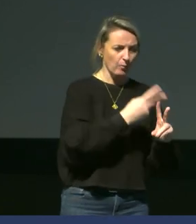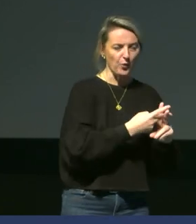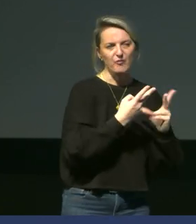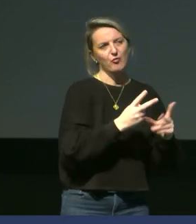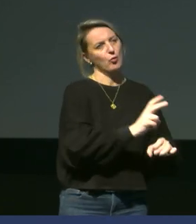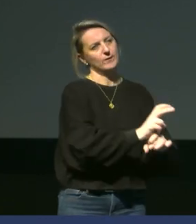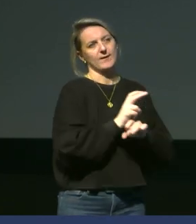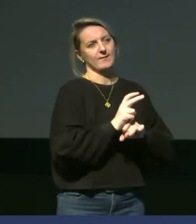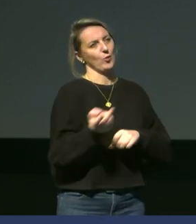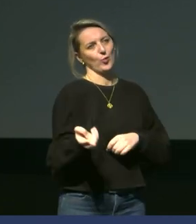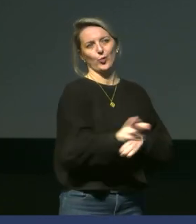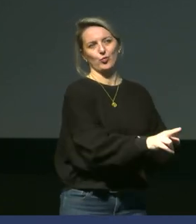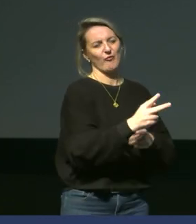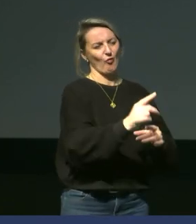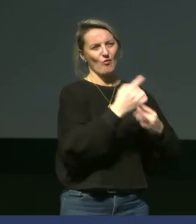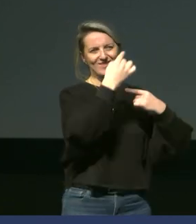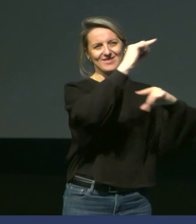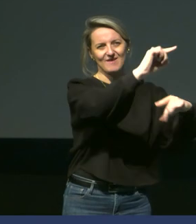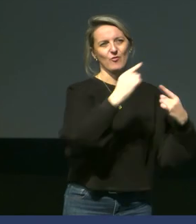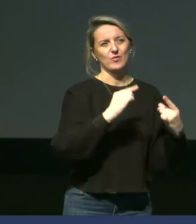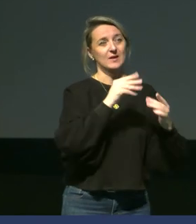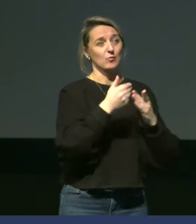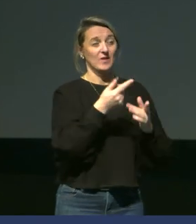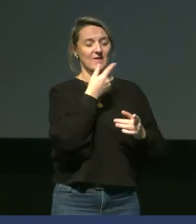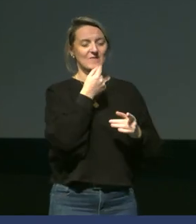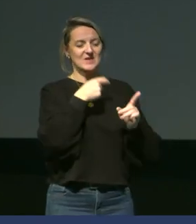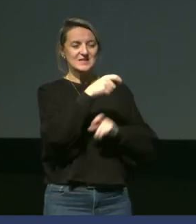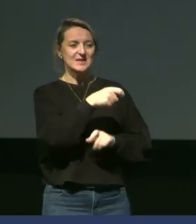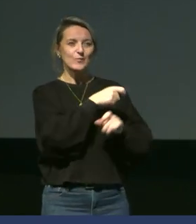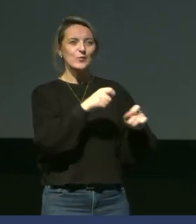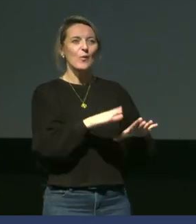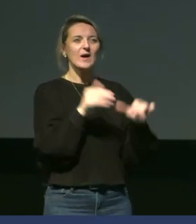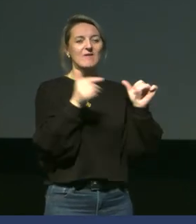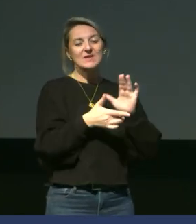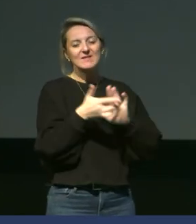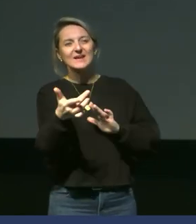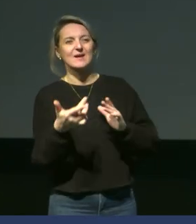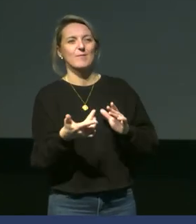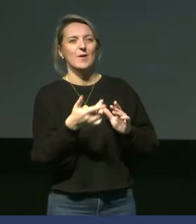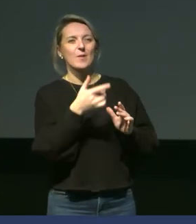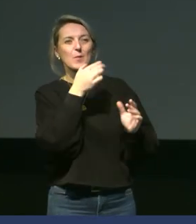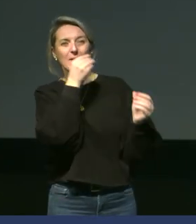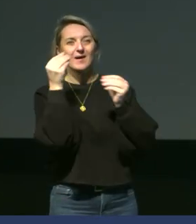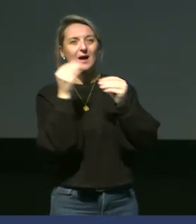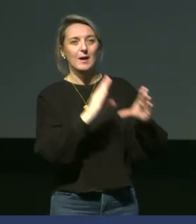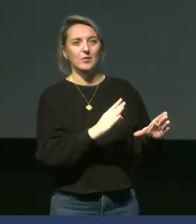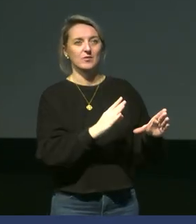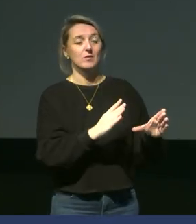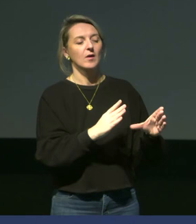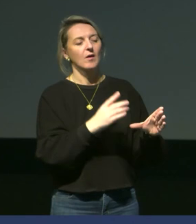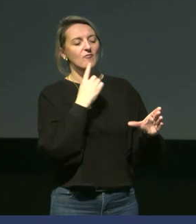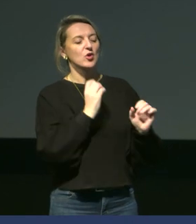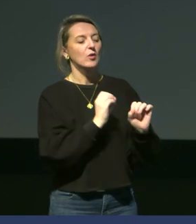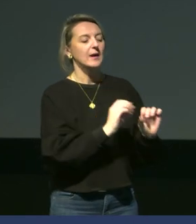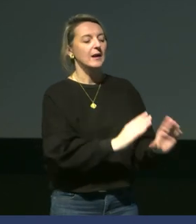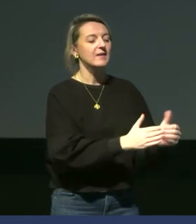ils vont vraiment défendre ces oeufs. C'est ce qui m'a permis de les mesurer sans qu'ils s'échappent et sans qu'ils abandonnent le nid. Et puis, effectivement, on les relâche à proximité soit